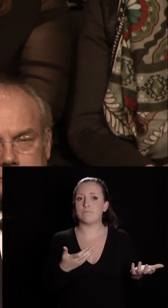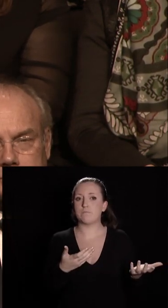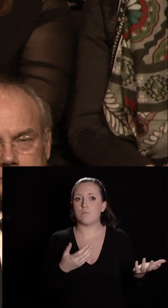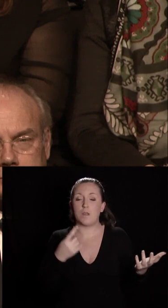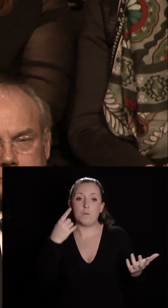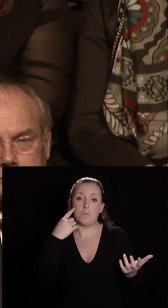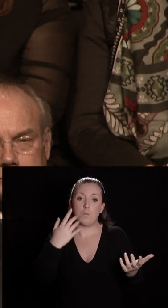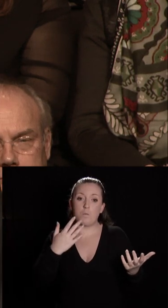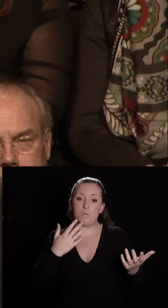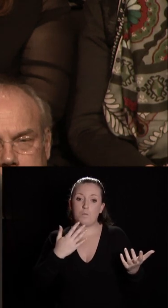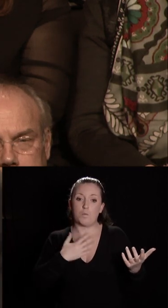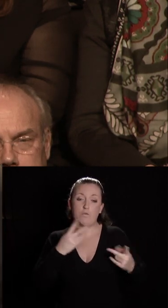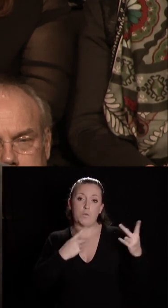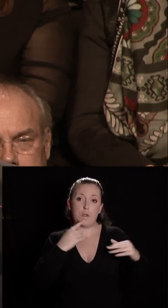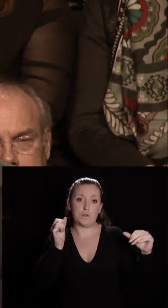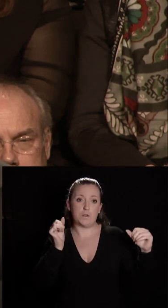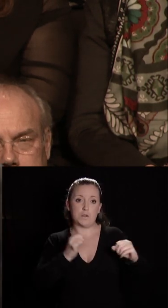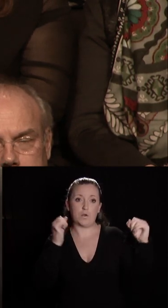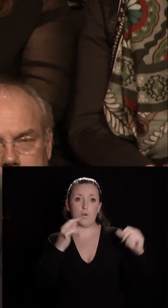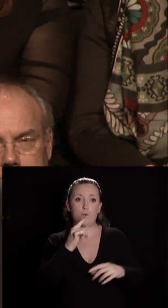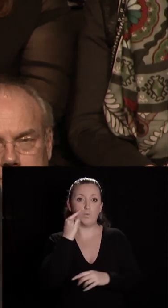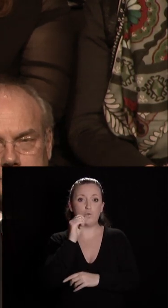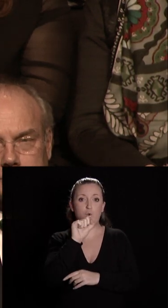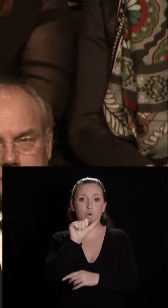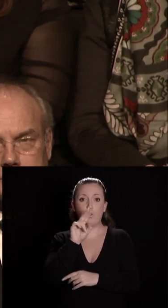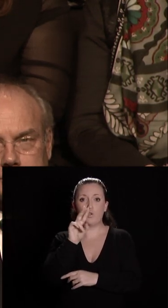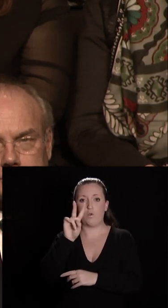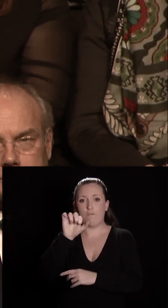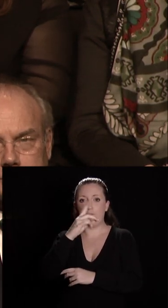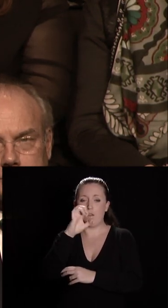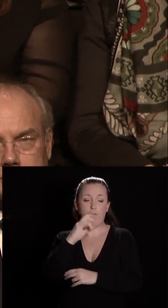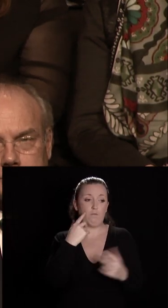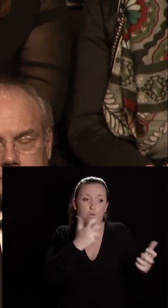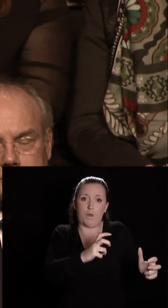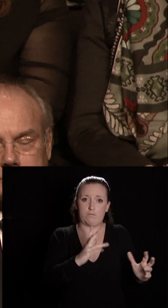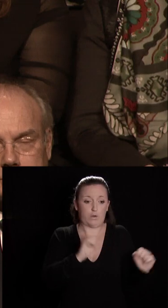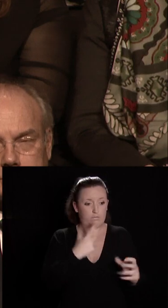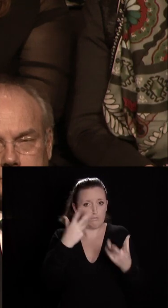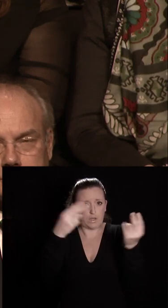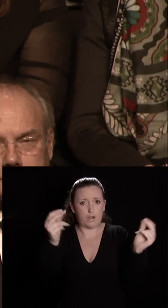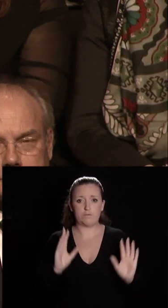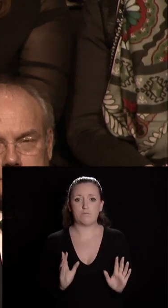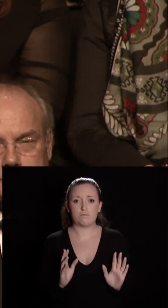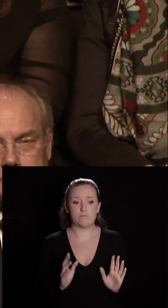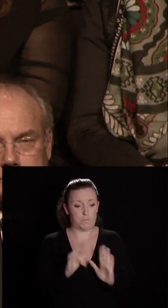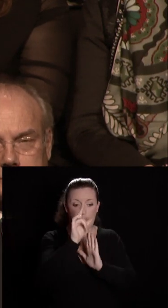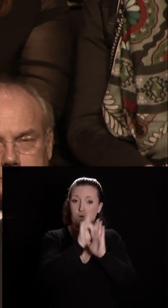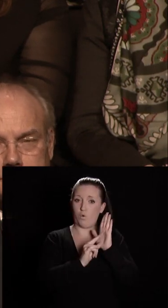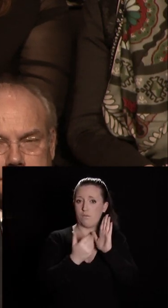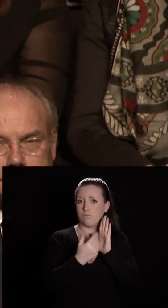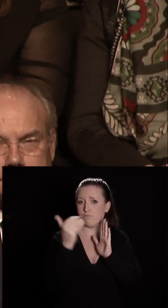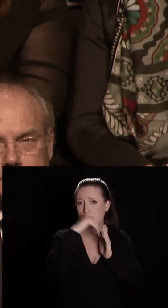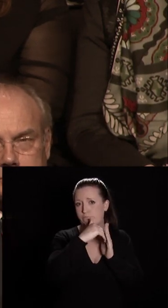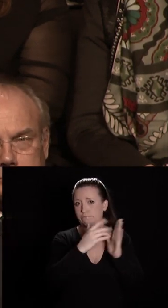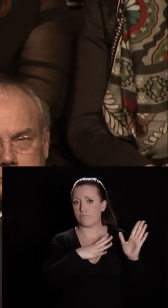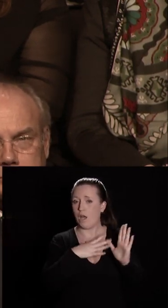pense que cet accord, le président Sauvadet n'en voulait pas. Ce n'est pas grave. Ce n'est pas grave. La loi a prévu ce cas de figure et